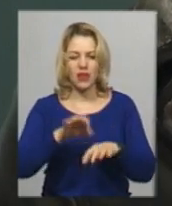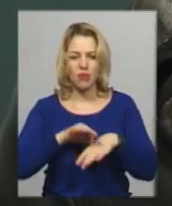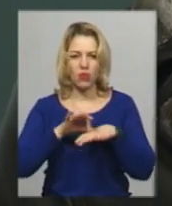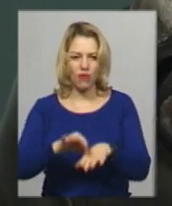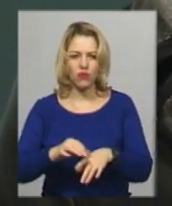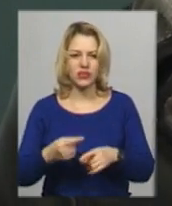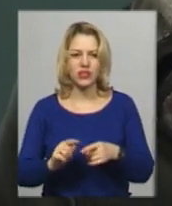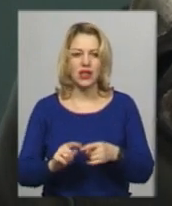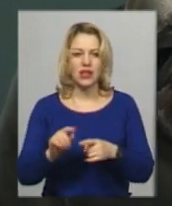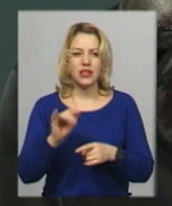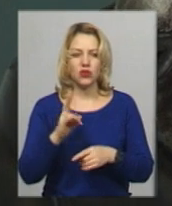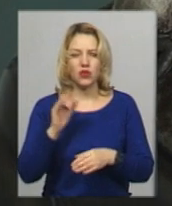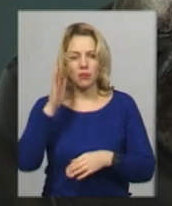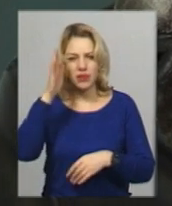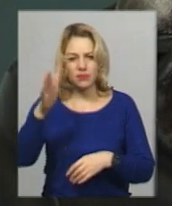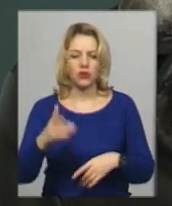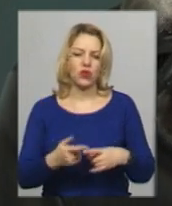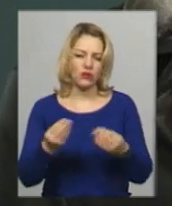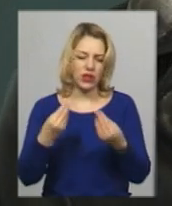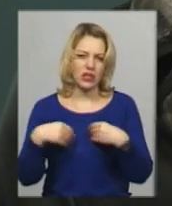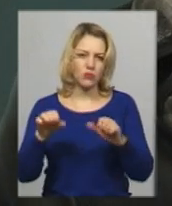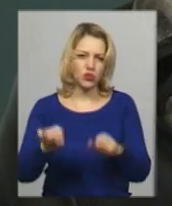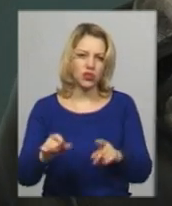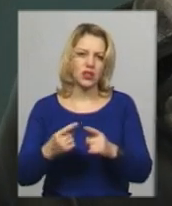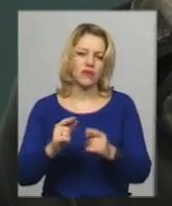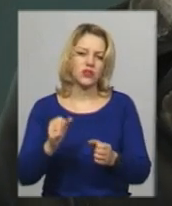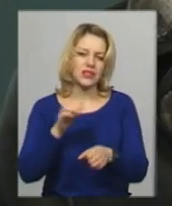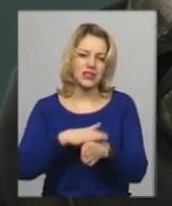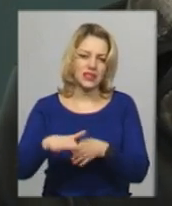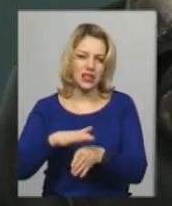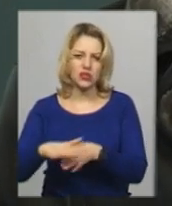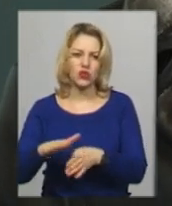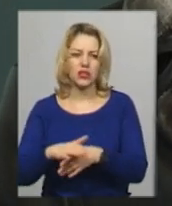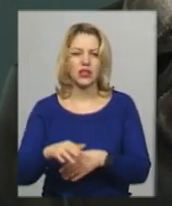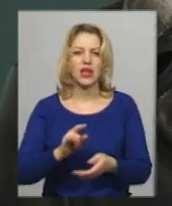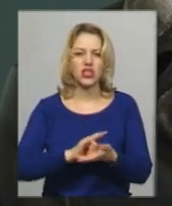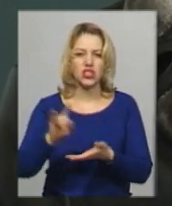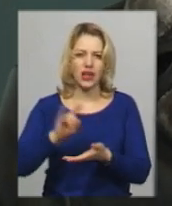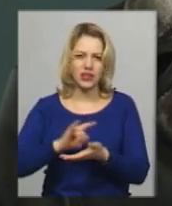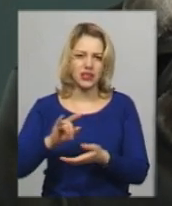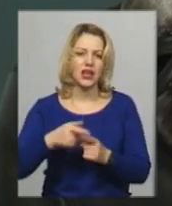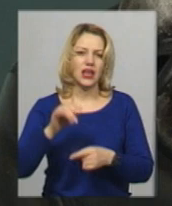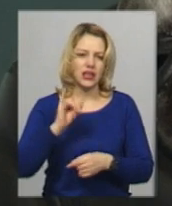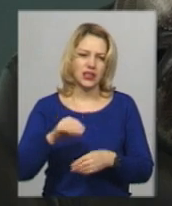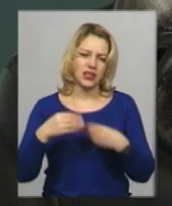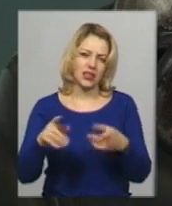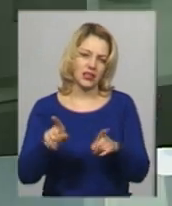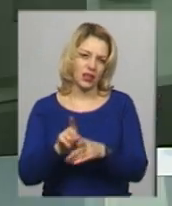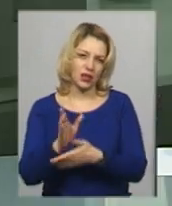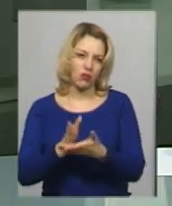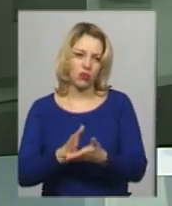реконструкції, що на перспективу дасть нам можливість здійснювати чартер-регреси і надання таких послуг.